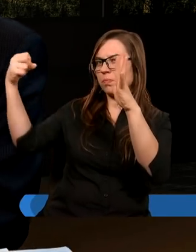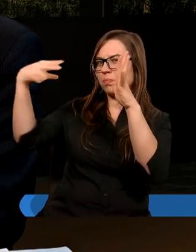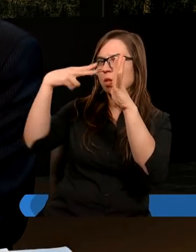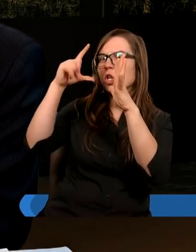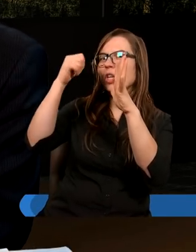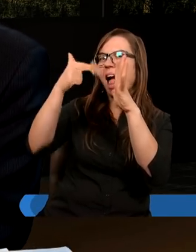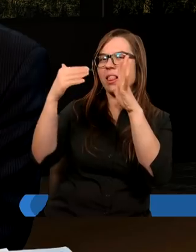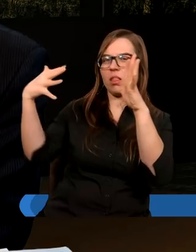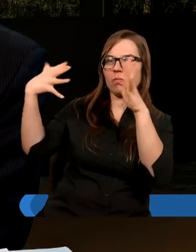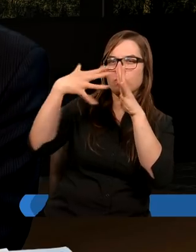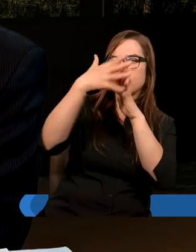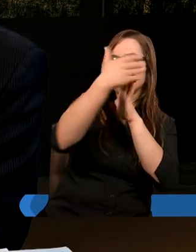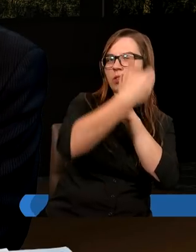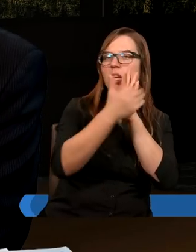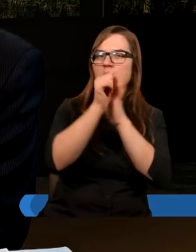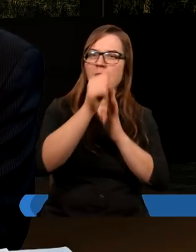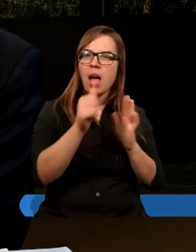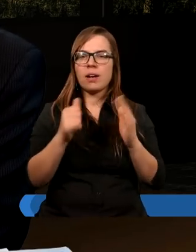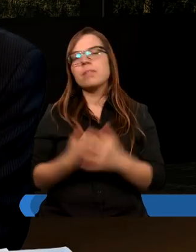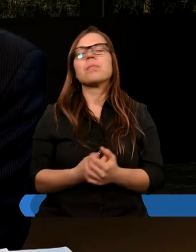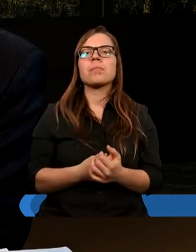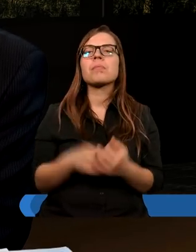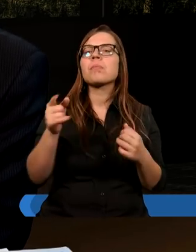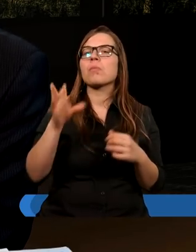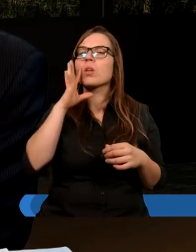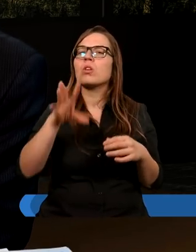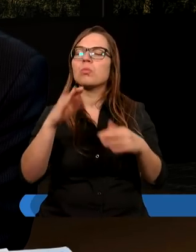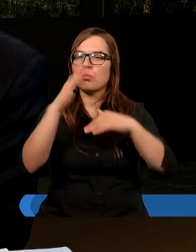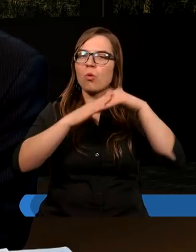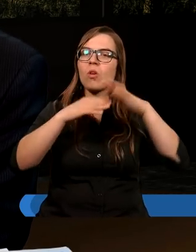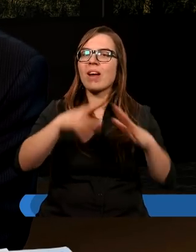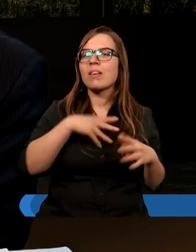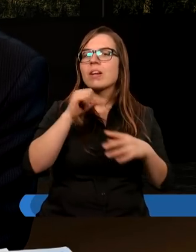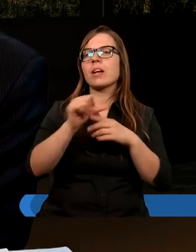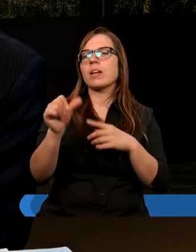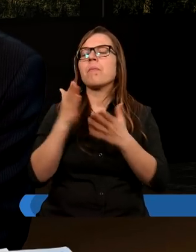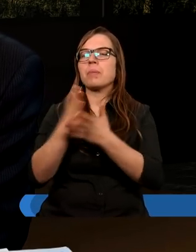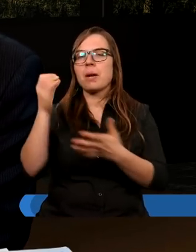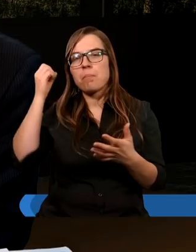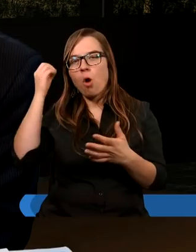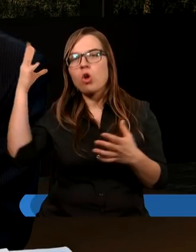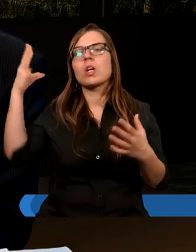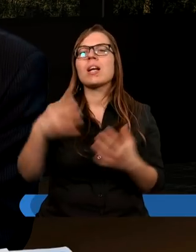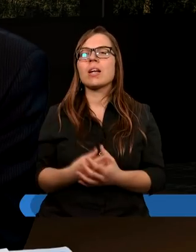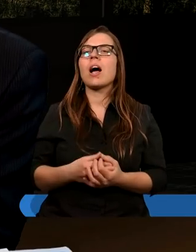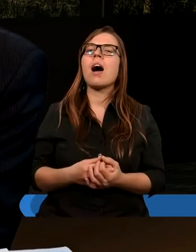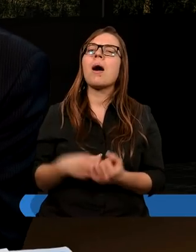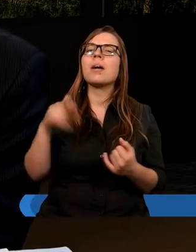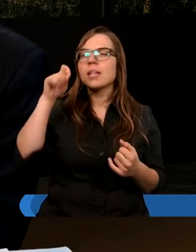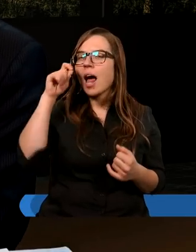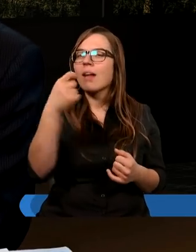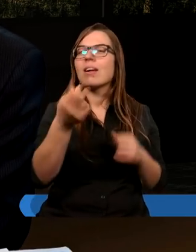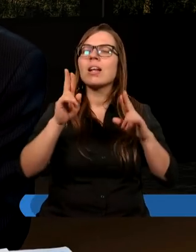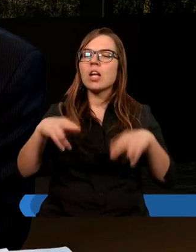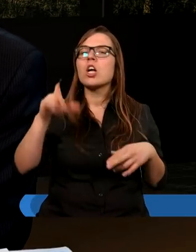Tak świątynia zbudowana przez Mojżesza nazwana